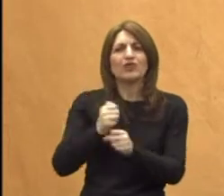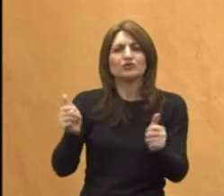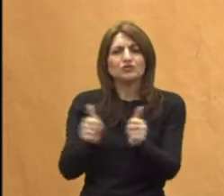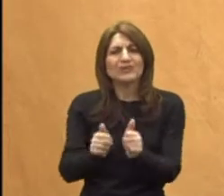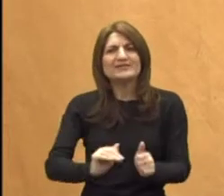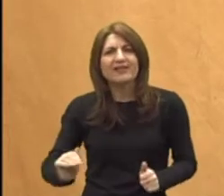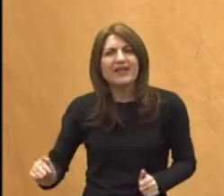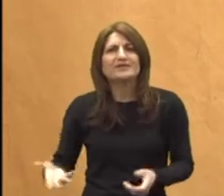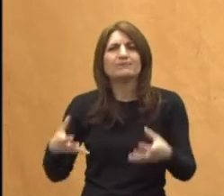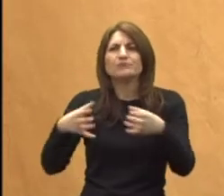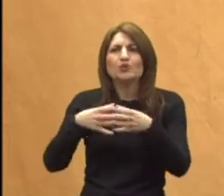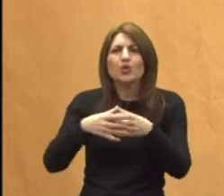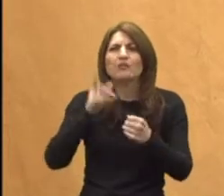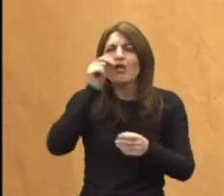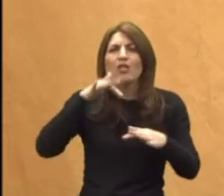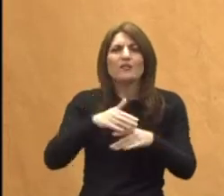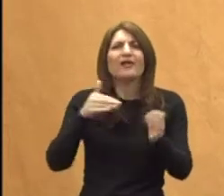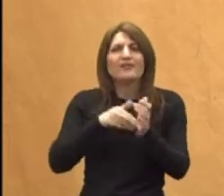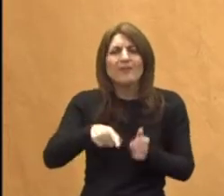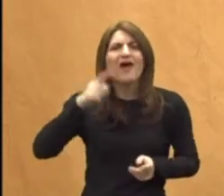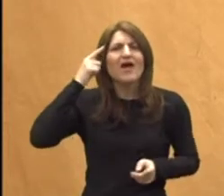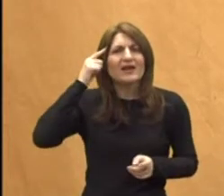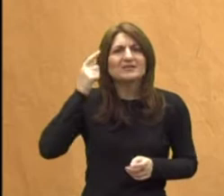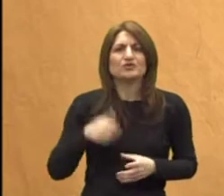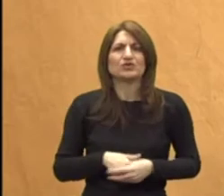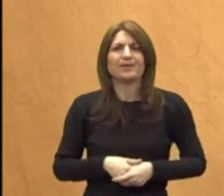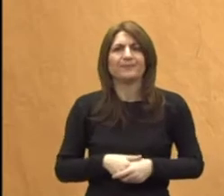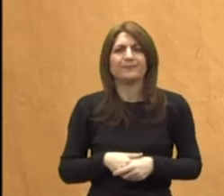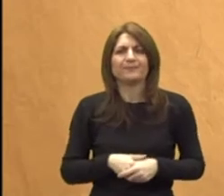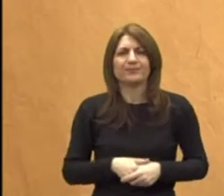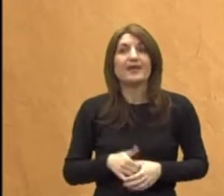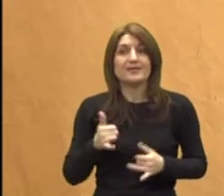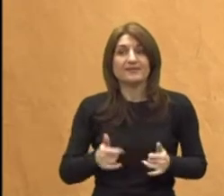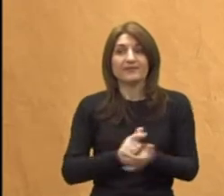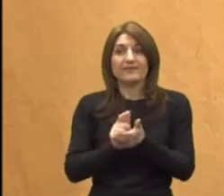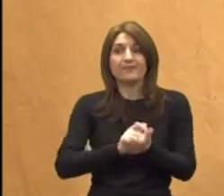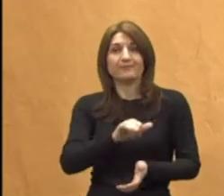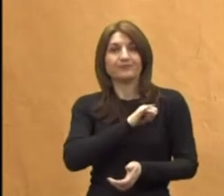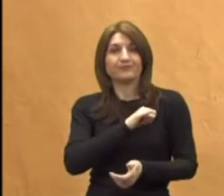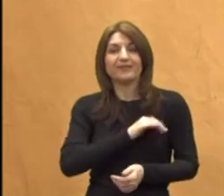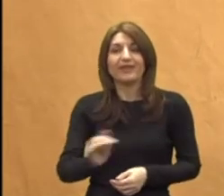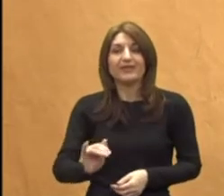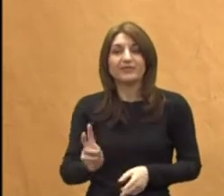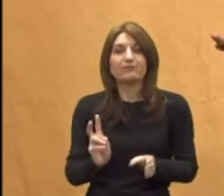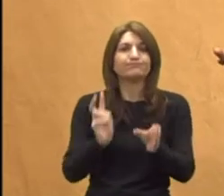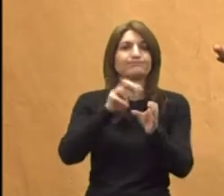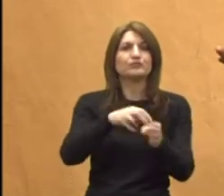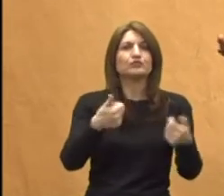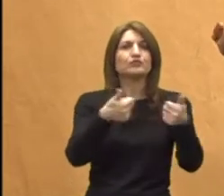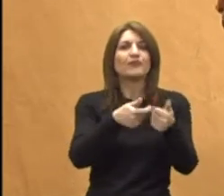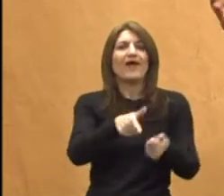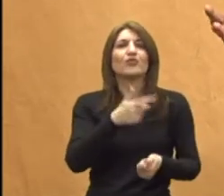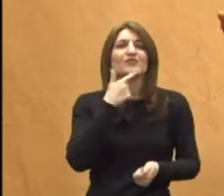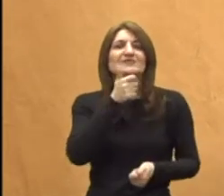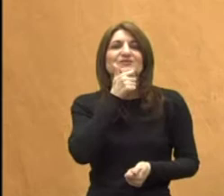grupom ljudi, zaista razmišljati o tome da, evo, sad je recimo vrlo interesantno uključivati djecu da se druže sa starijom